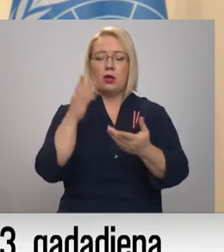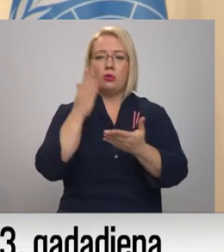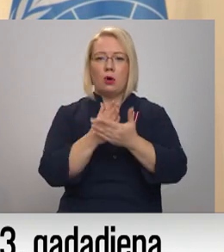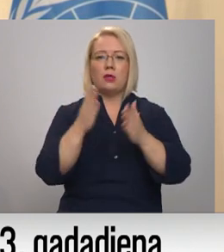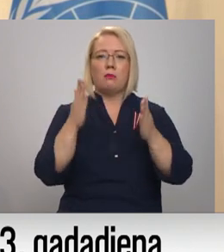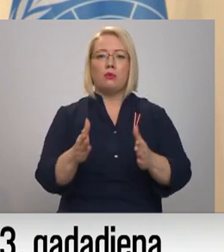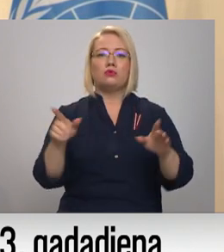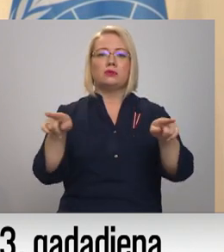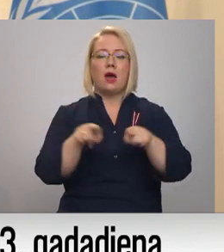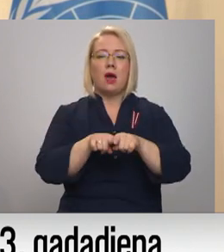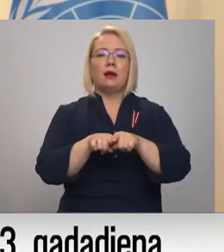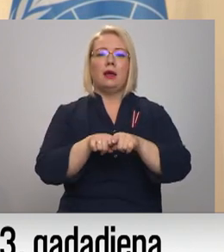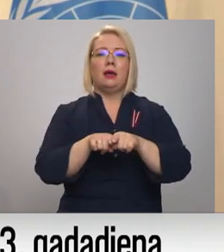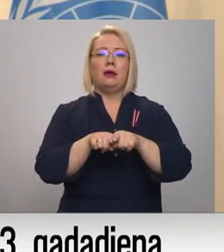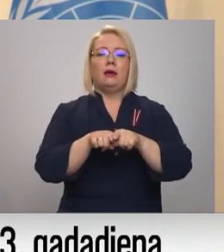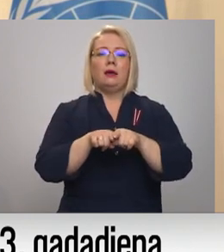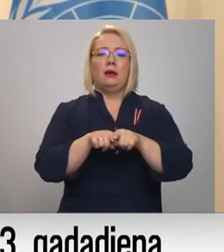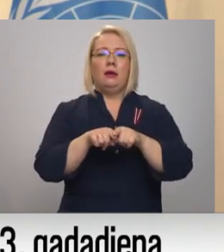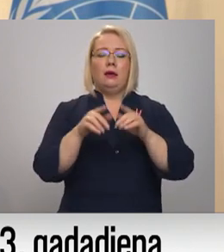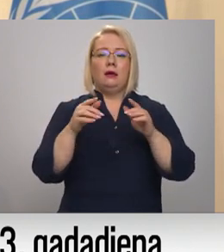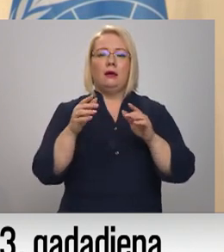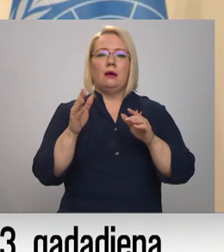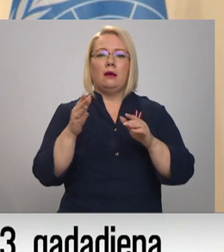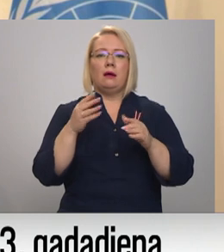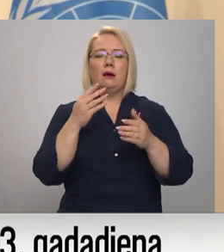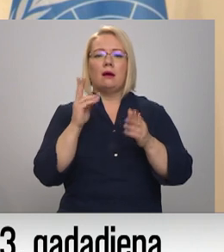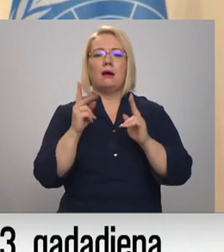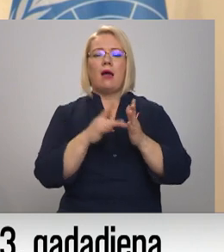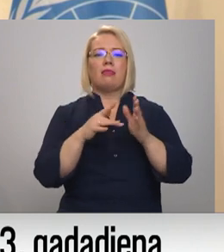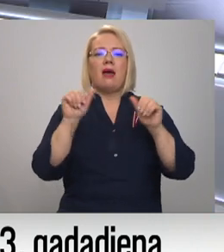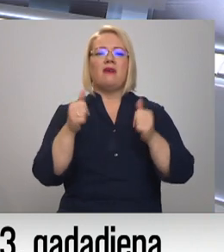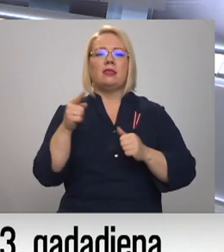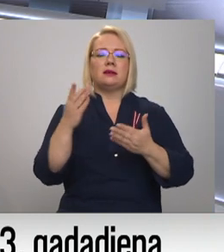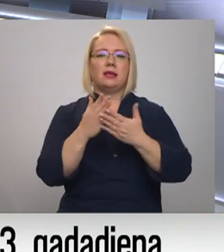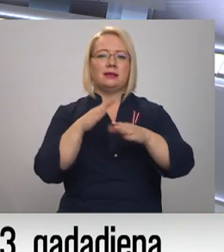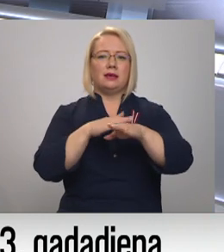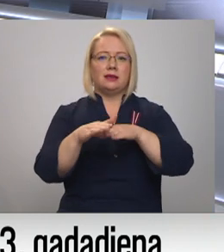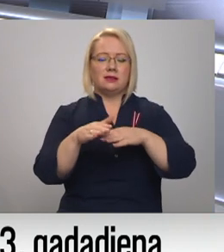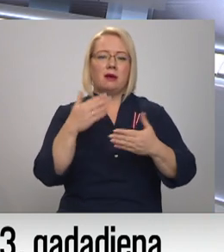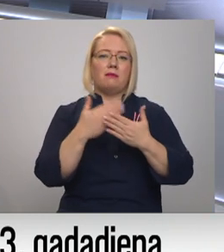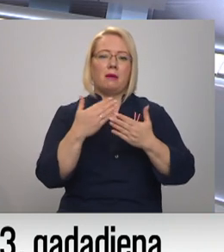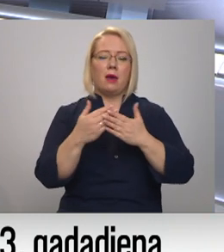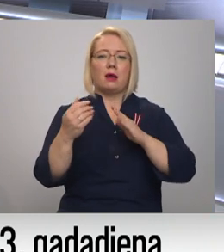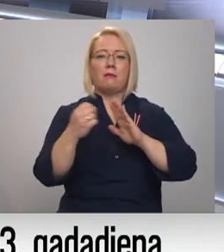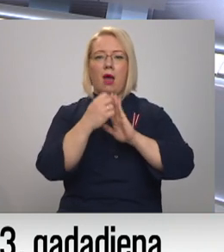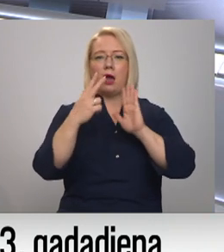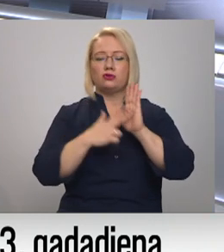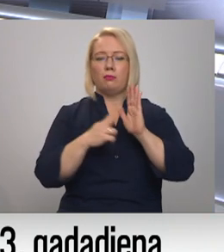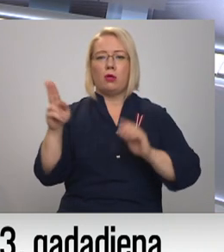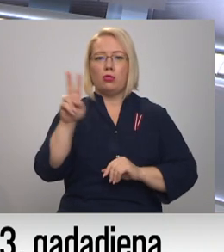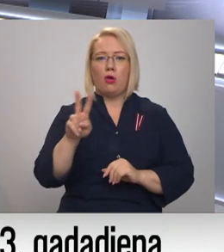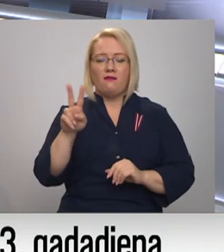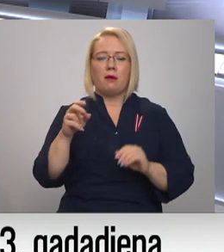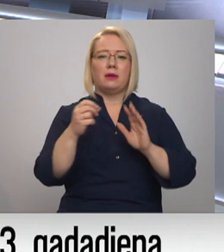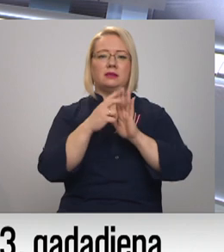arī atnāksies kādā veidā viņi iztienot. Tas pats arī piemēras 18. novembrs 2018.